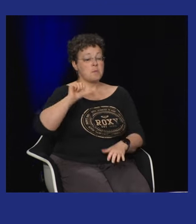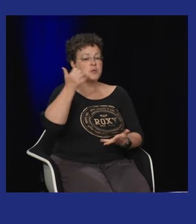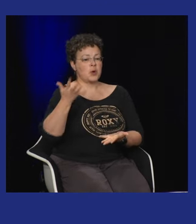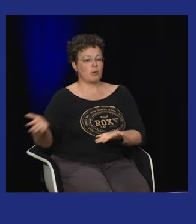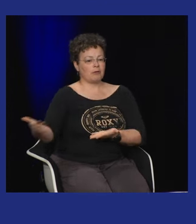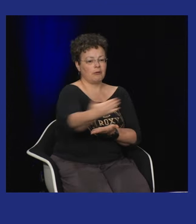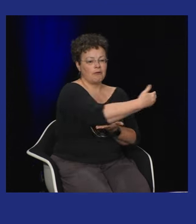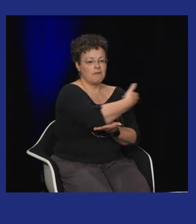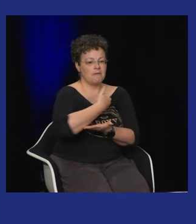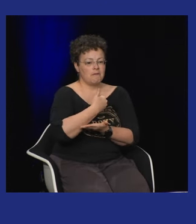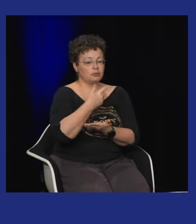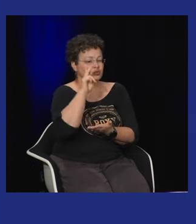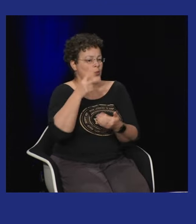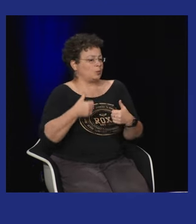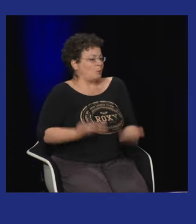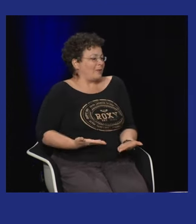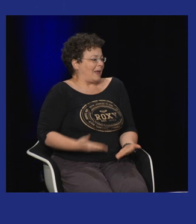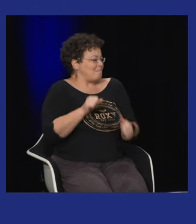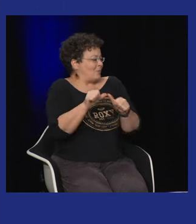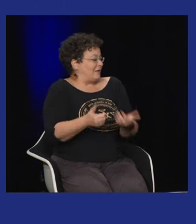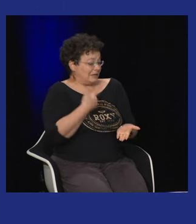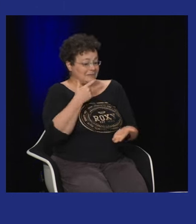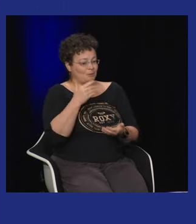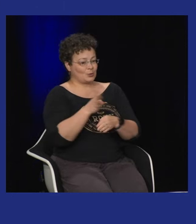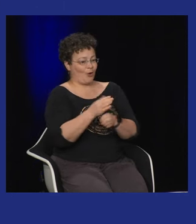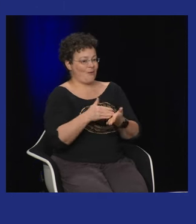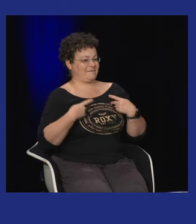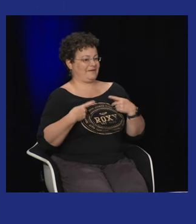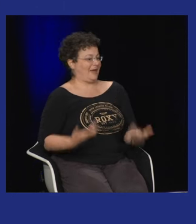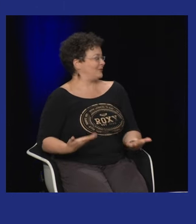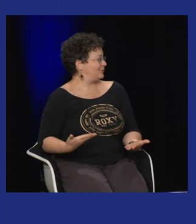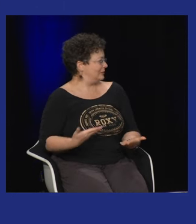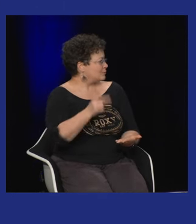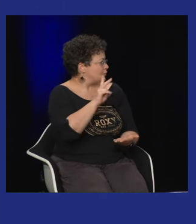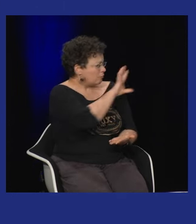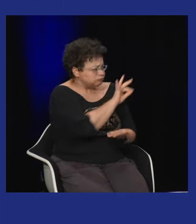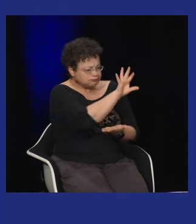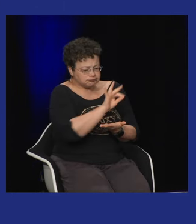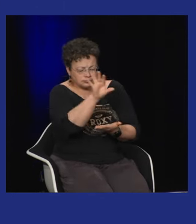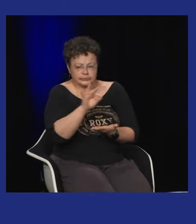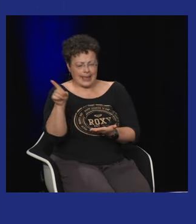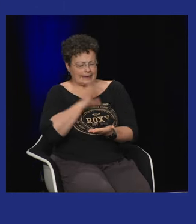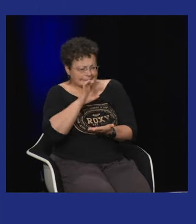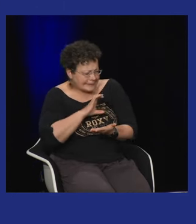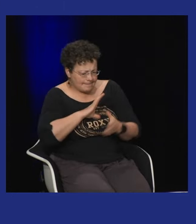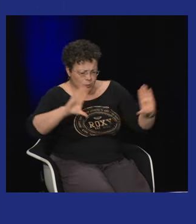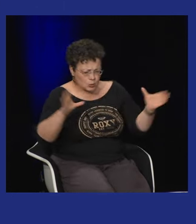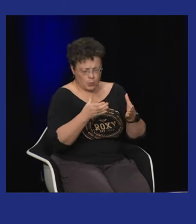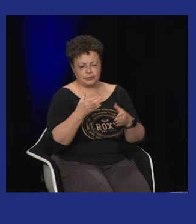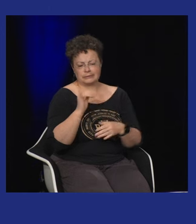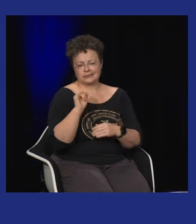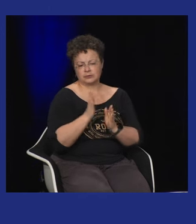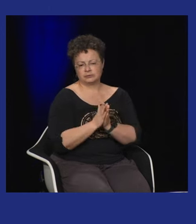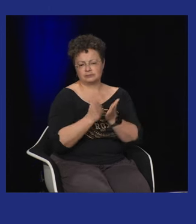notamment Pellissier mais voilà là c'est on va dire un recueil de poèmes de contemporains de poètes